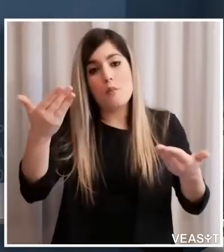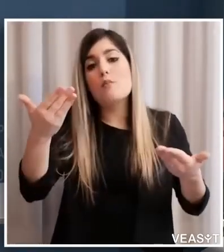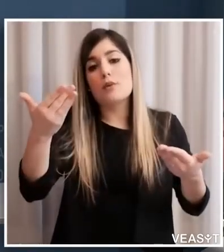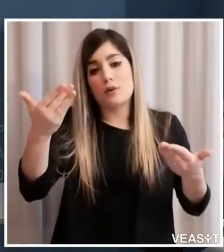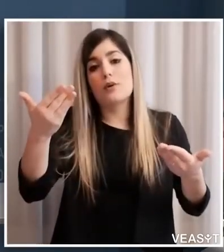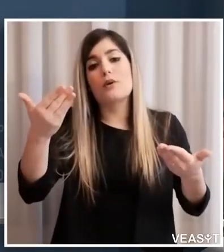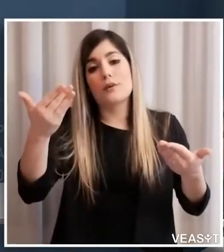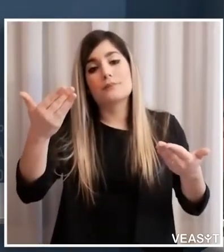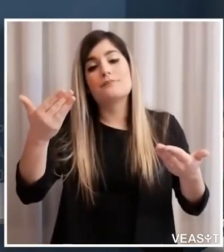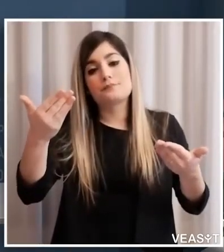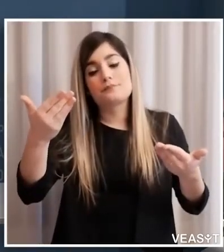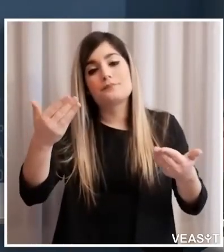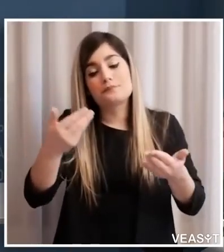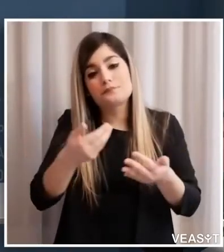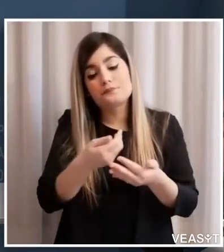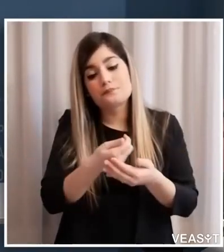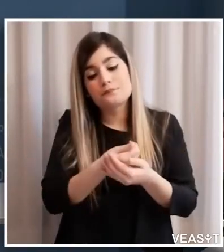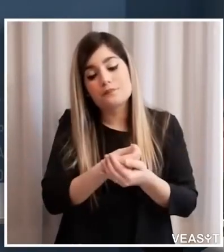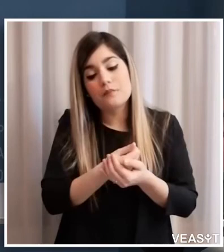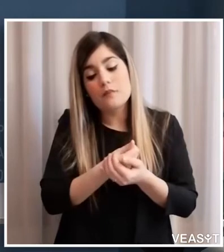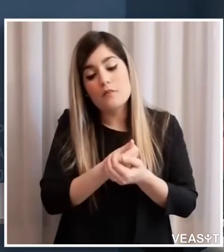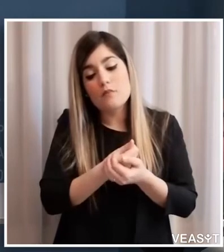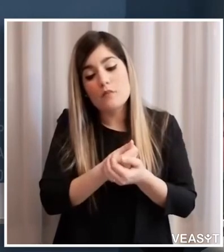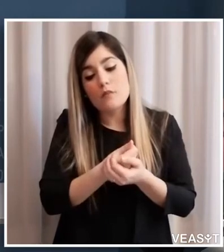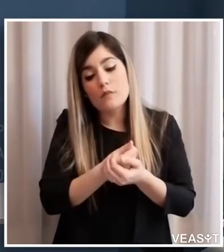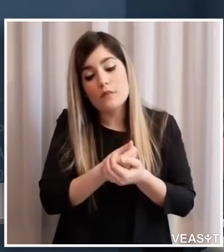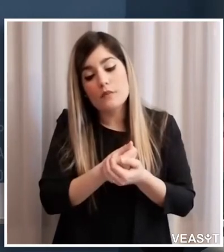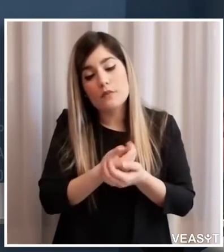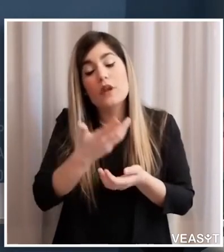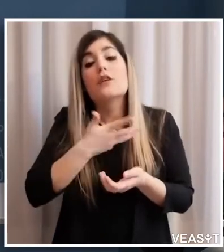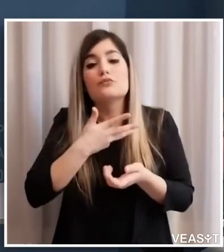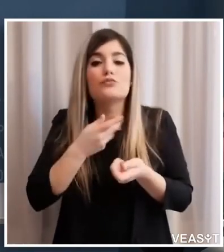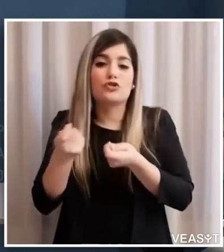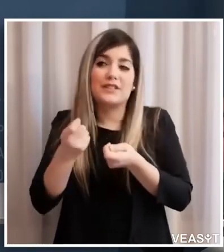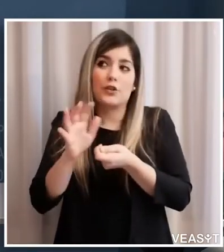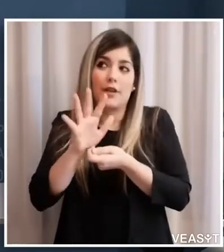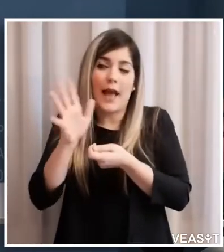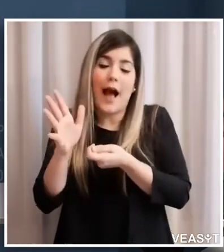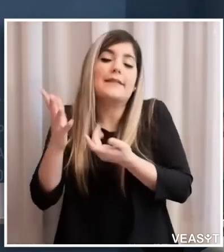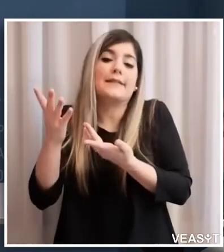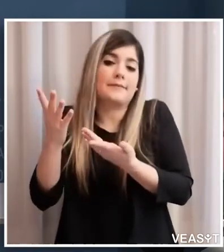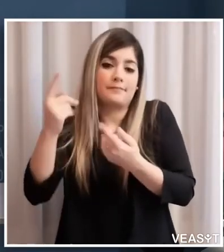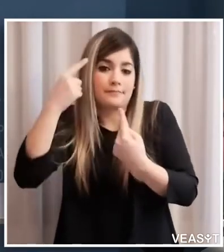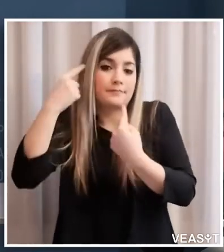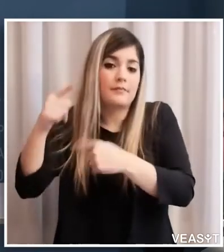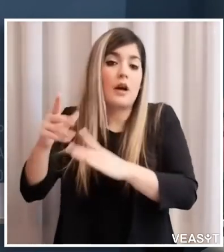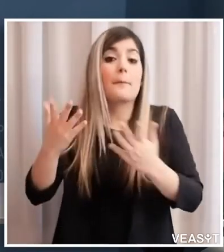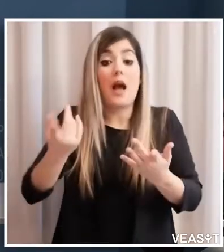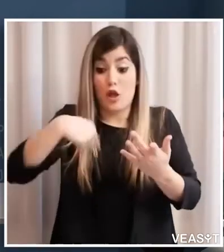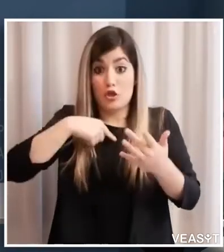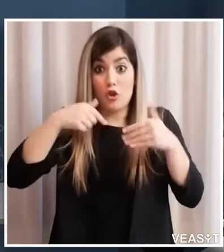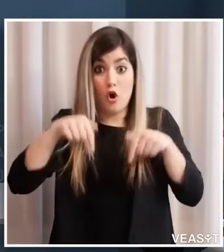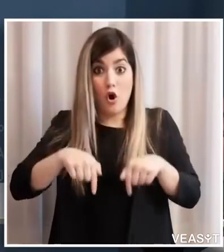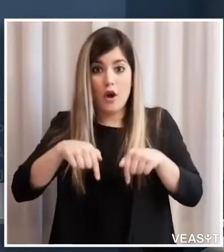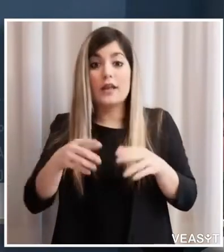differenza della gestione altrove da noi non è possibile prevedere i gruppi attualmente